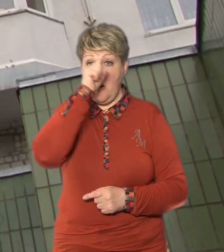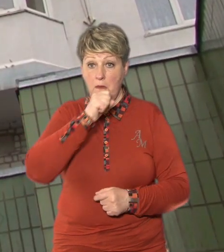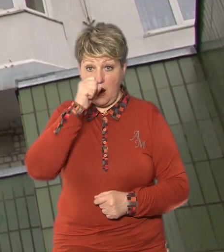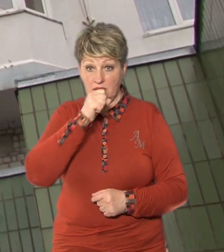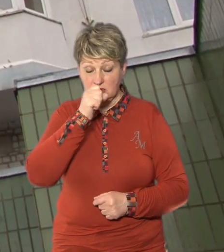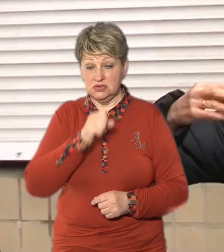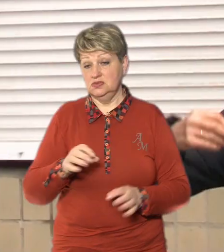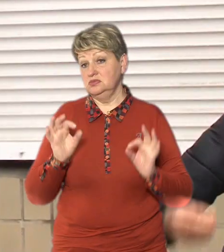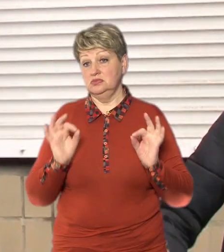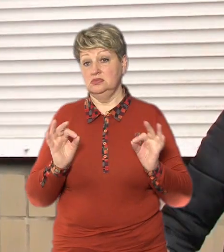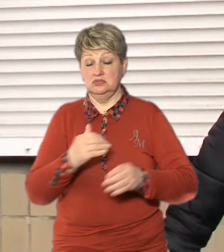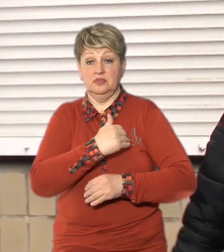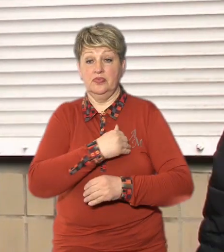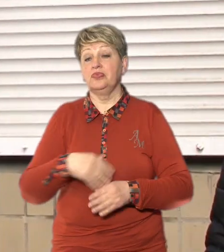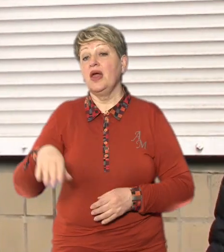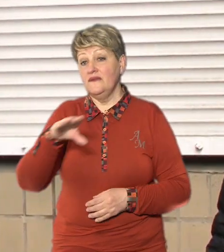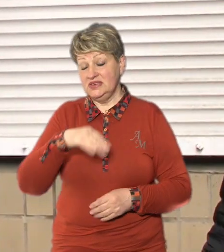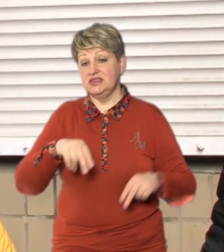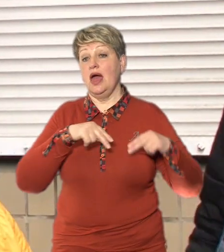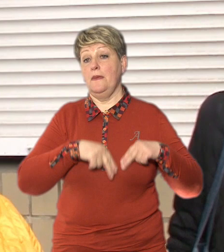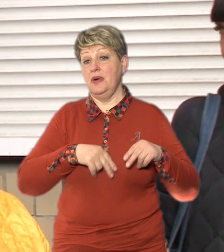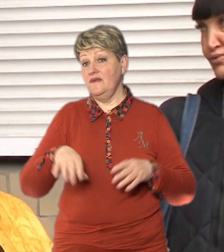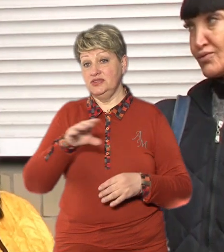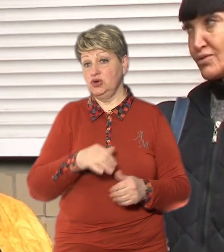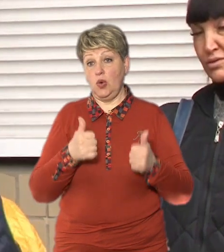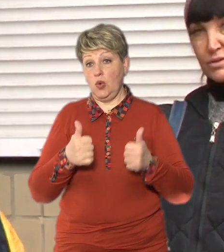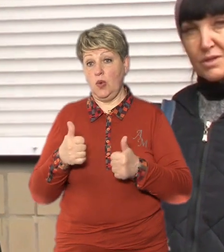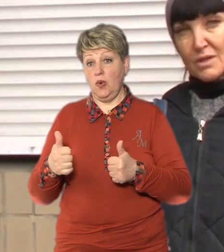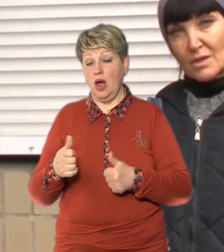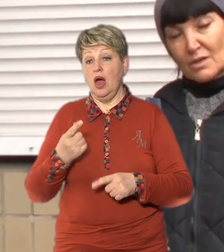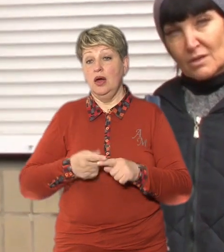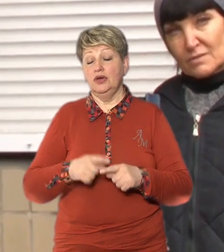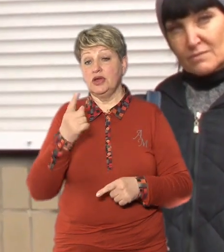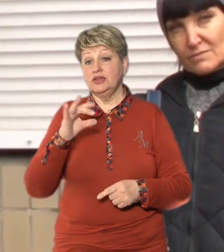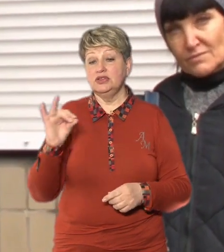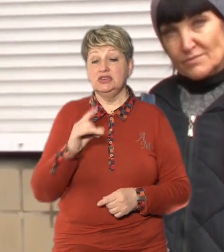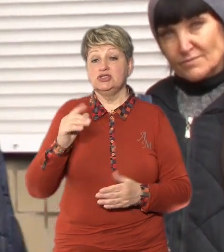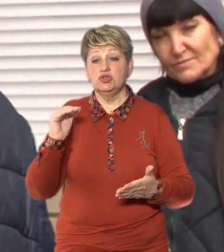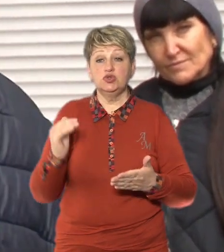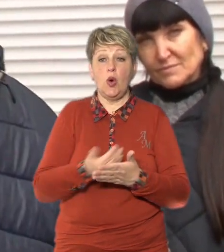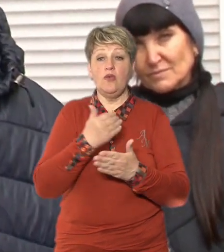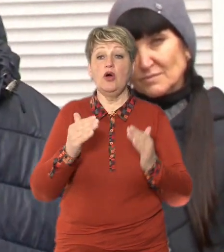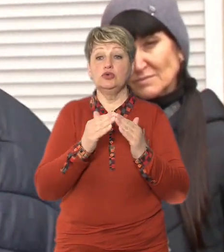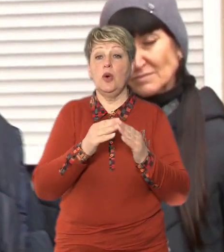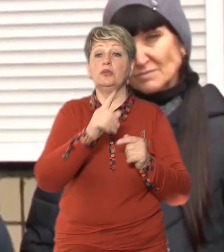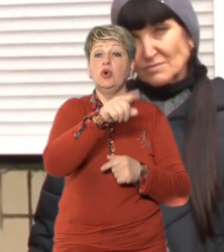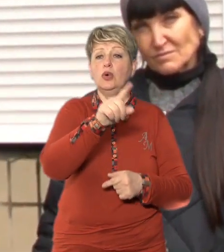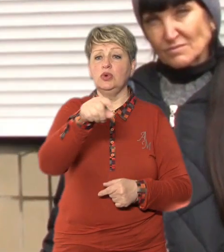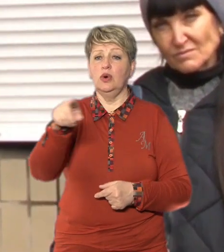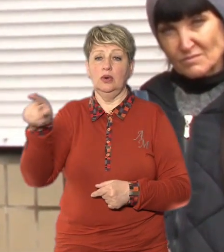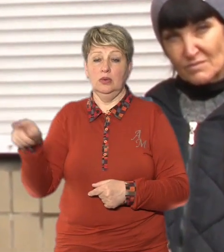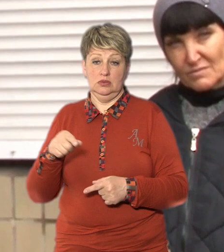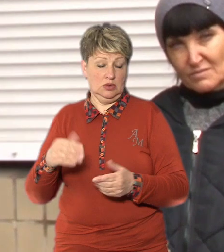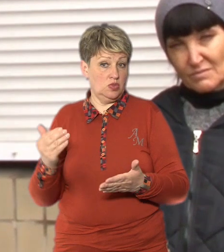влаштовує Все працює, все добре, один з найновіших будинків у Черкасі Набагато новіший, чим отой, отой, чим отой